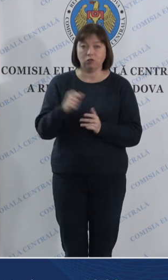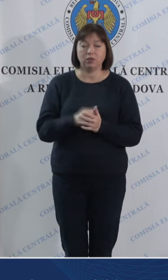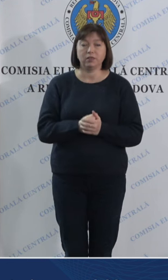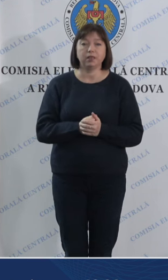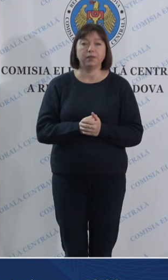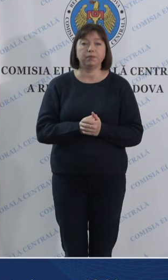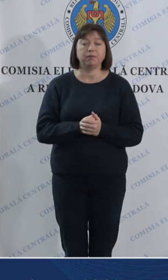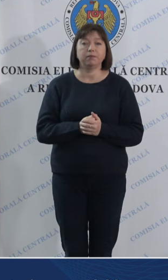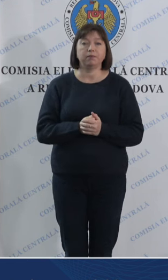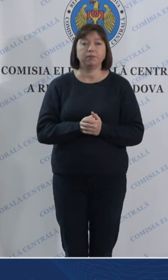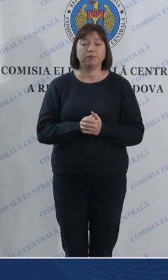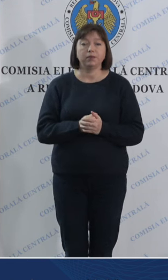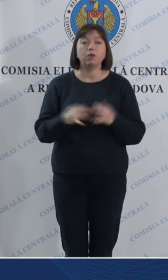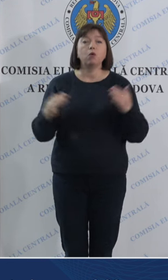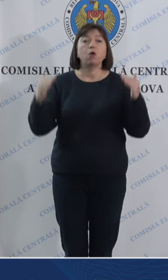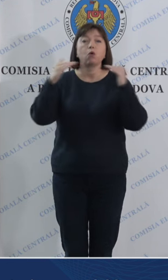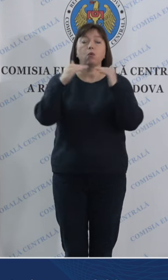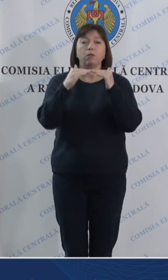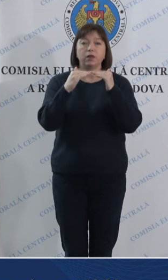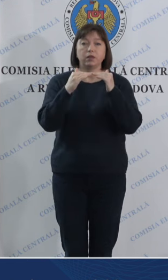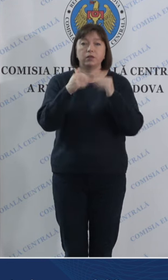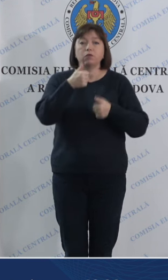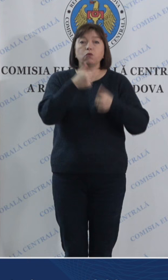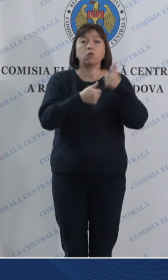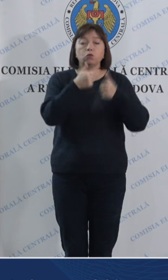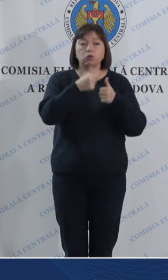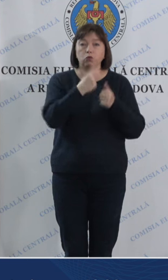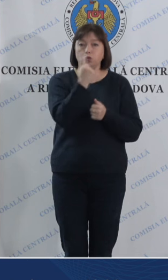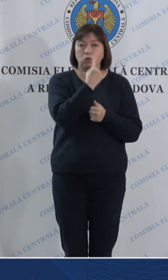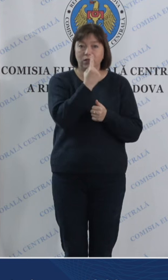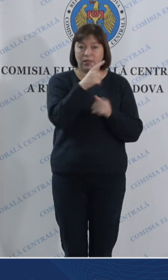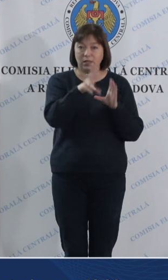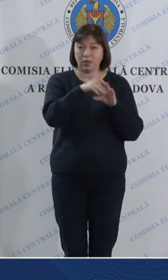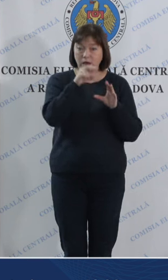comparativ cu turul 1